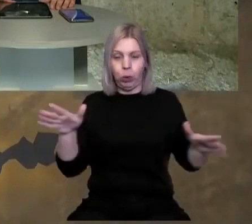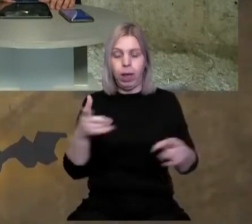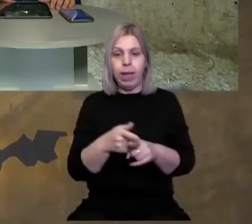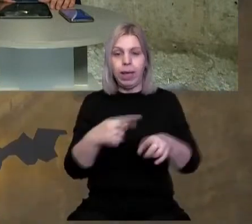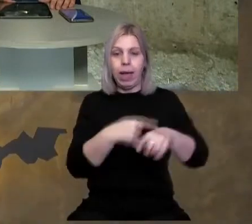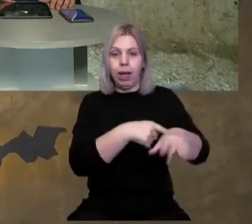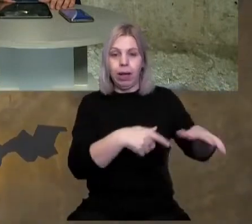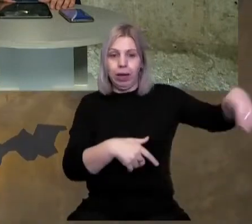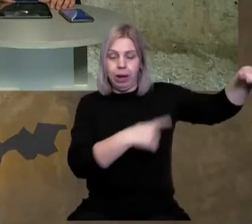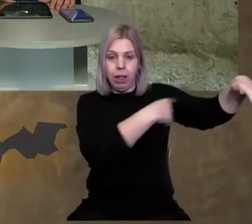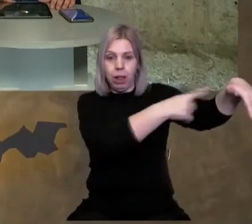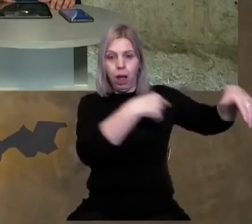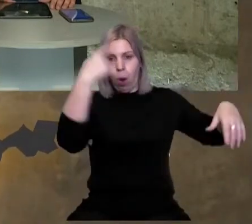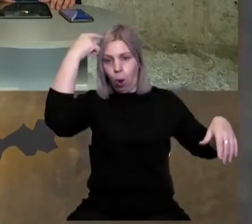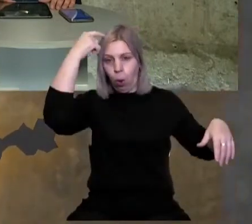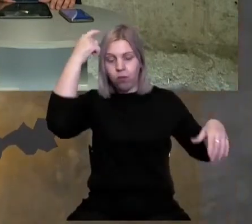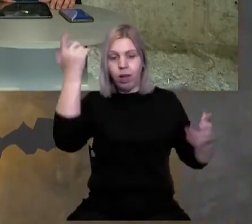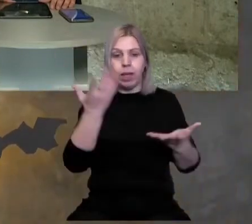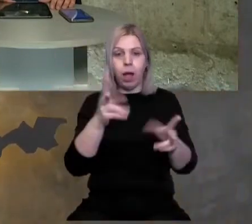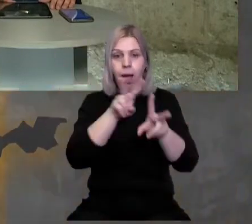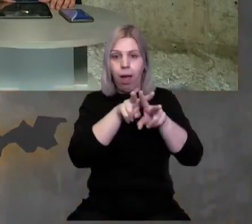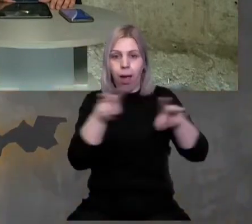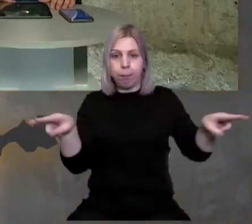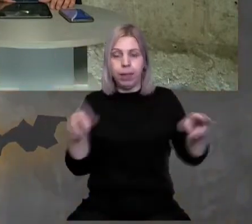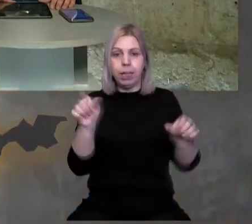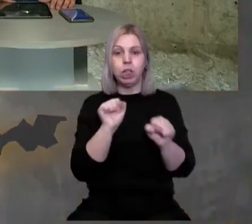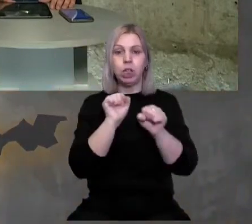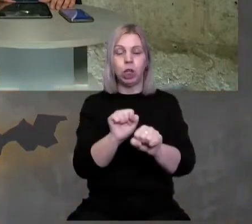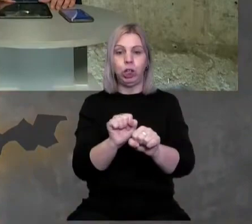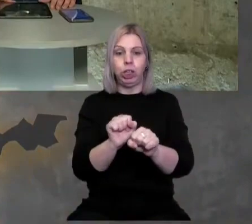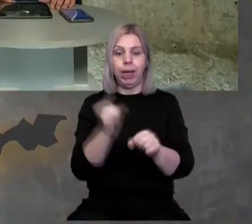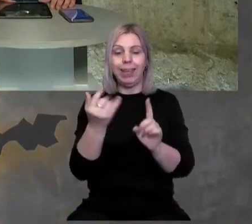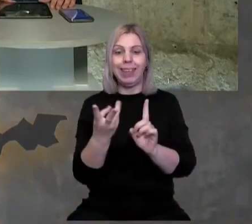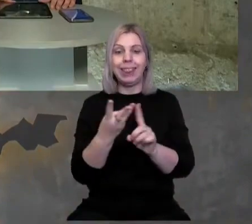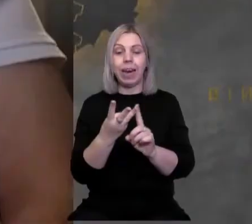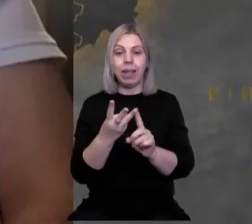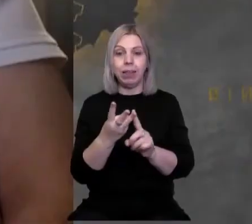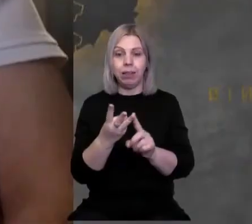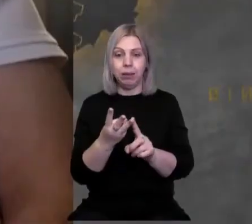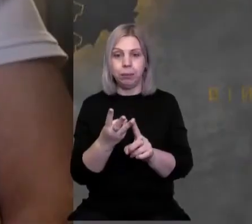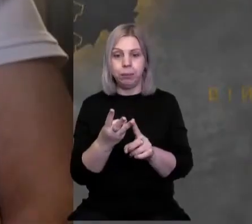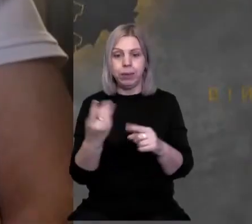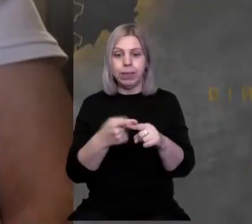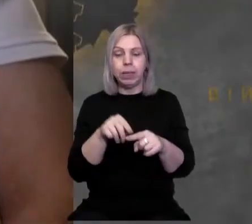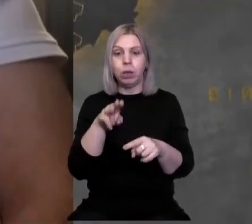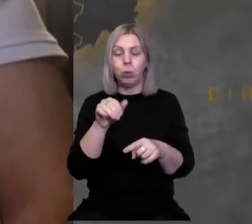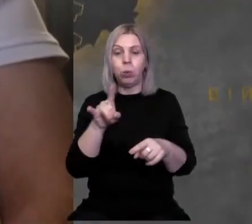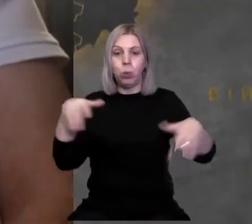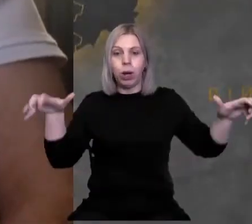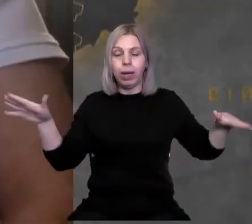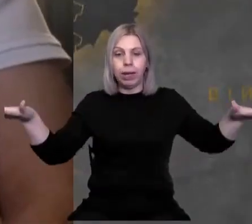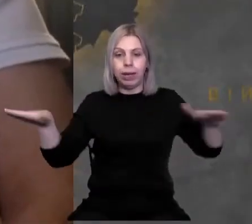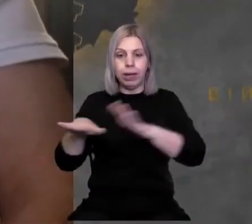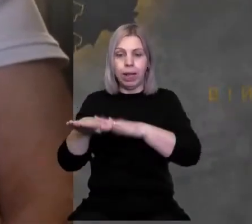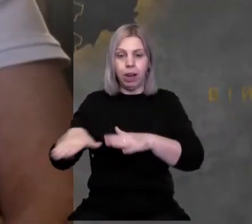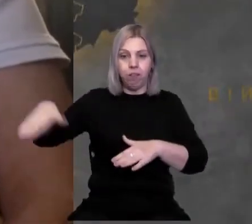крила і голова, якби на одному рівні, який захищає. І третій Турул – це Турул, який крила